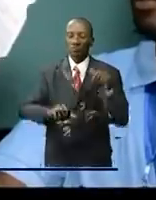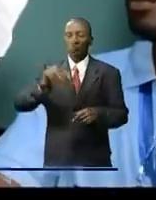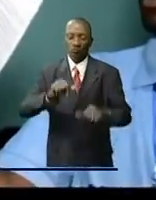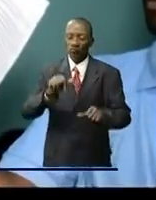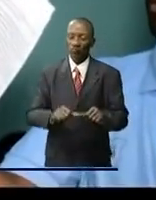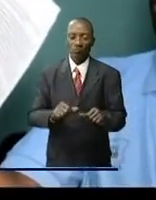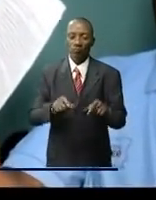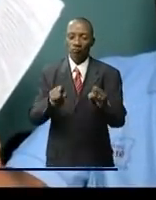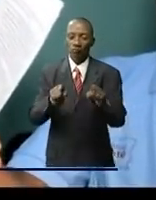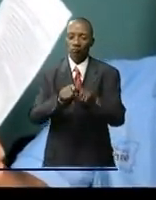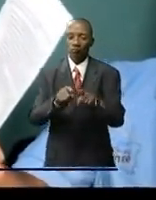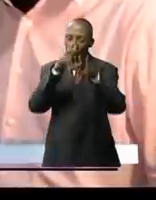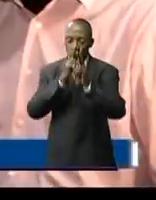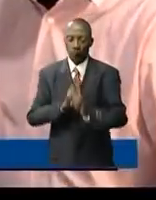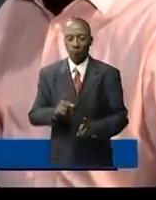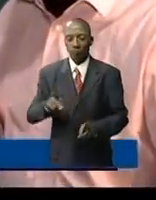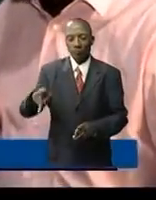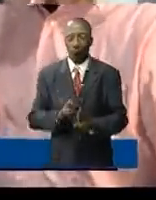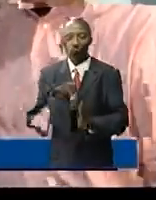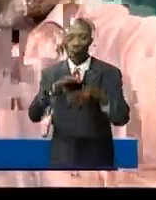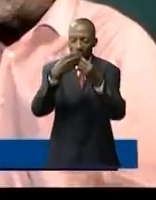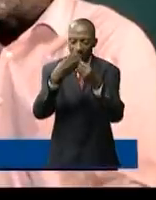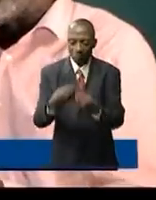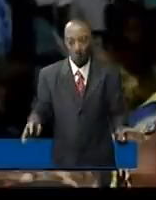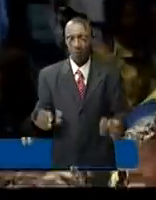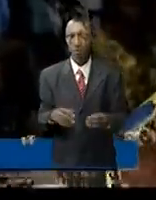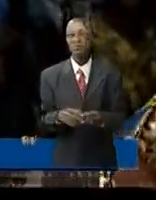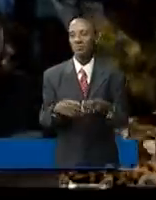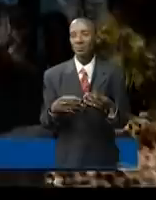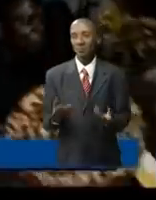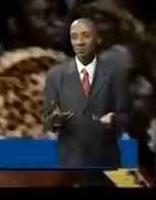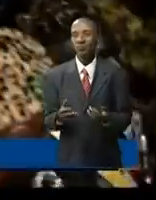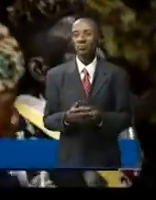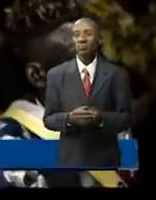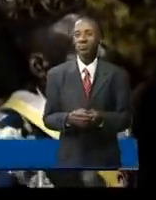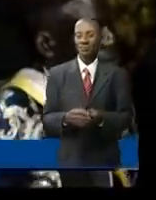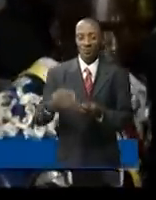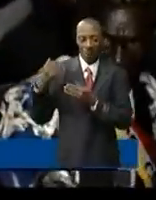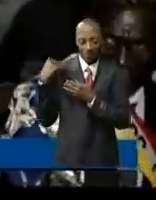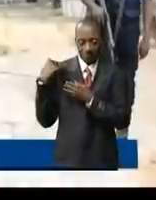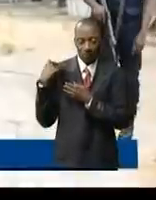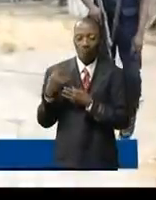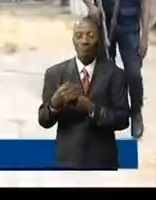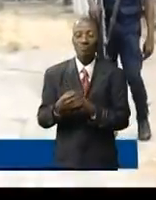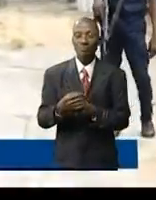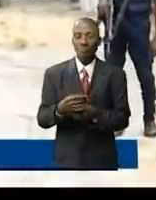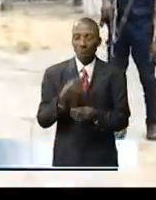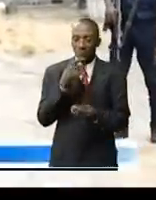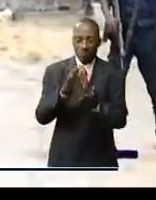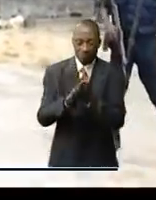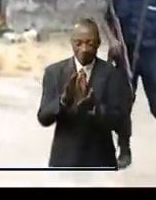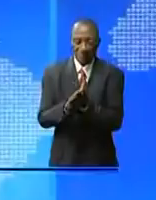notabilité dans son ensemble a apprécié ce message et a promis son accompagnement de cette vision du garant de la nation dans cette campagne de veille